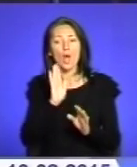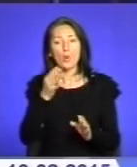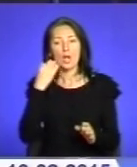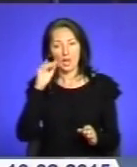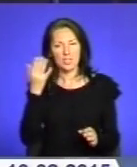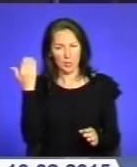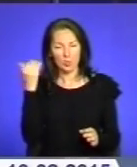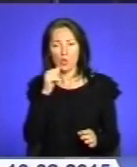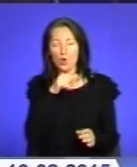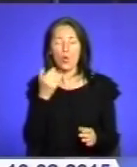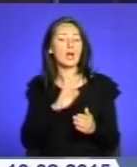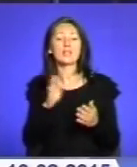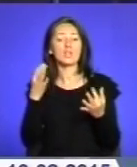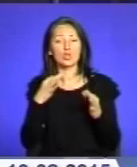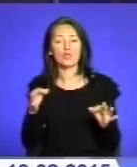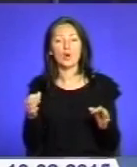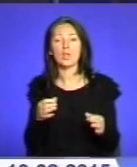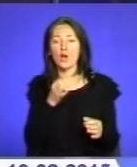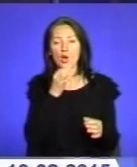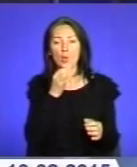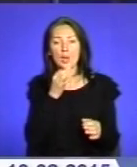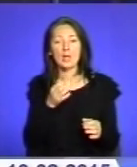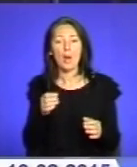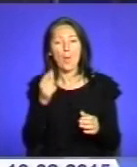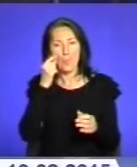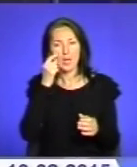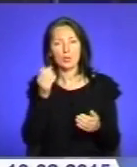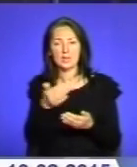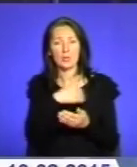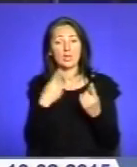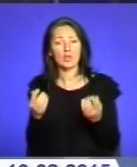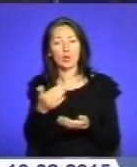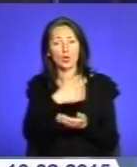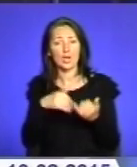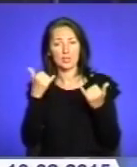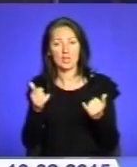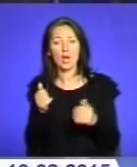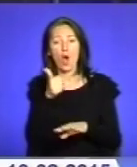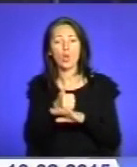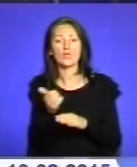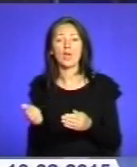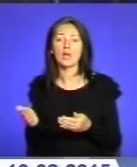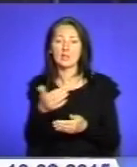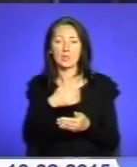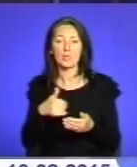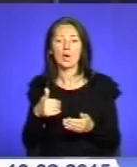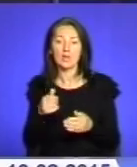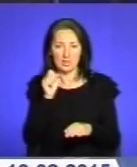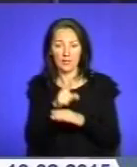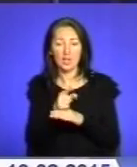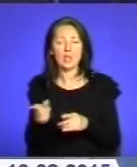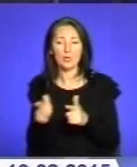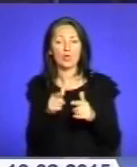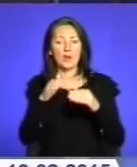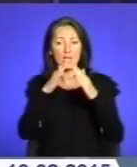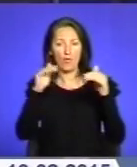дозволила любителям меду зібрати великий урожай. Зараз головне завдання – підготувати вулики до зими. Про щоденні клопоти пасічників